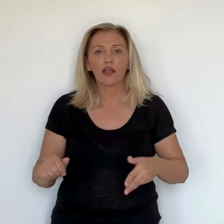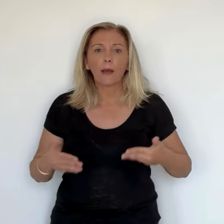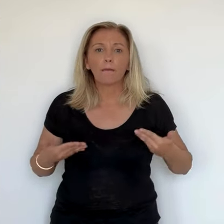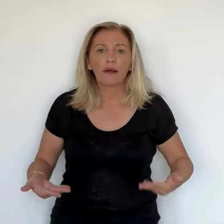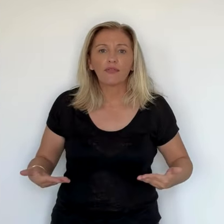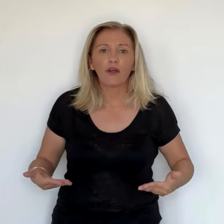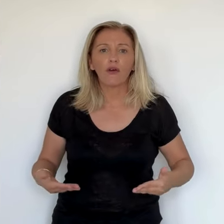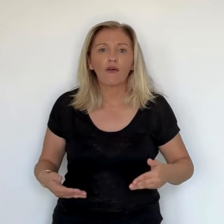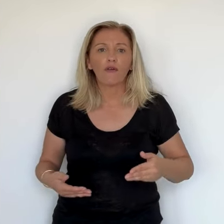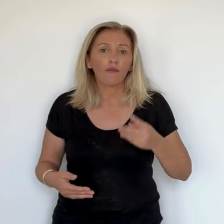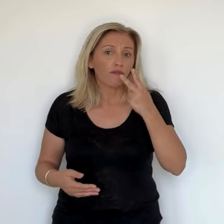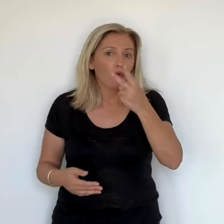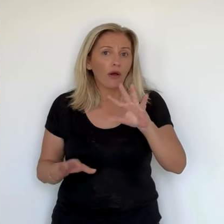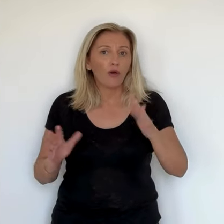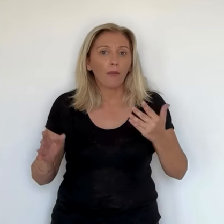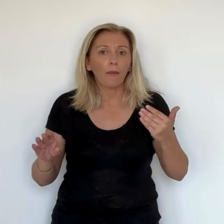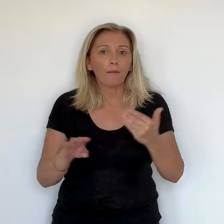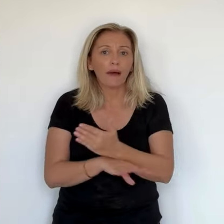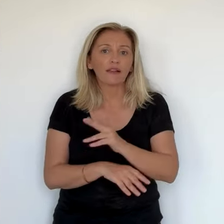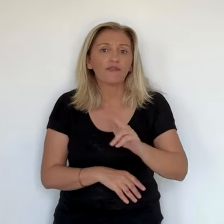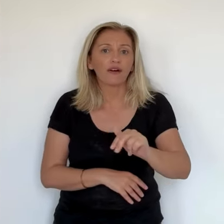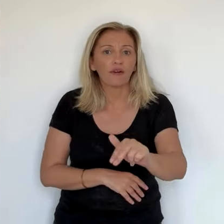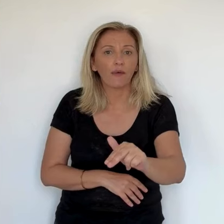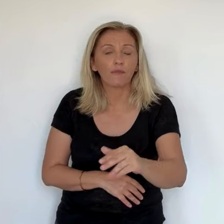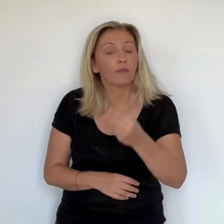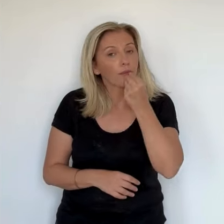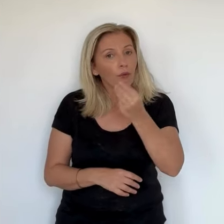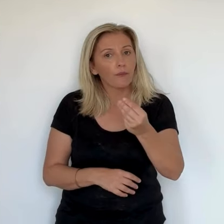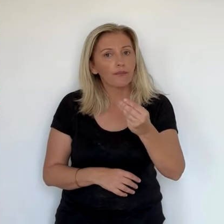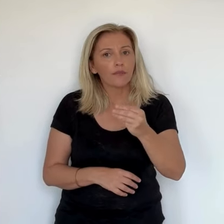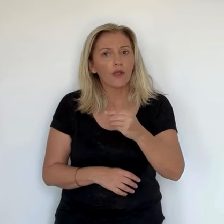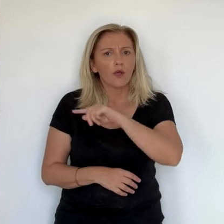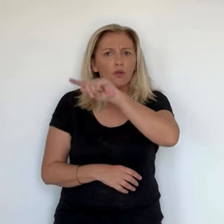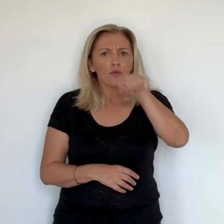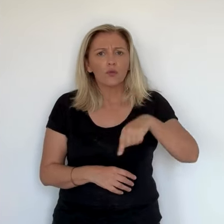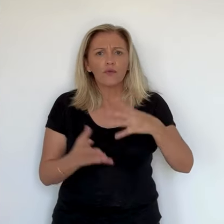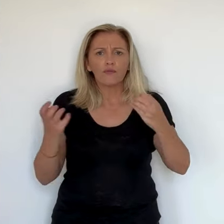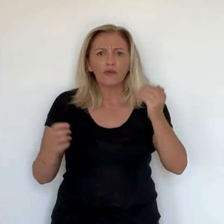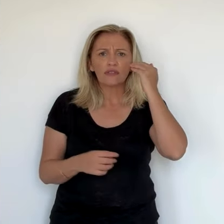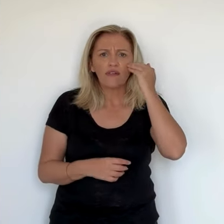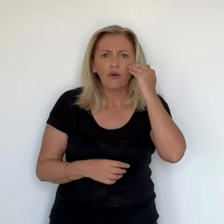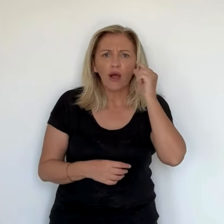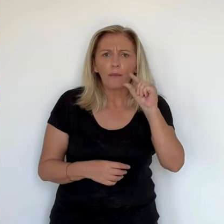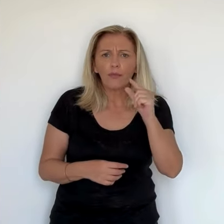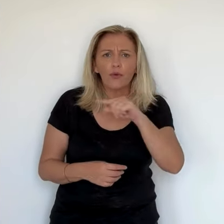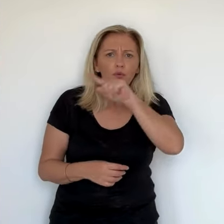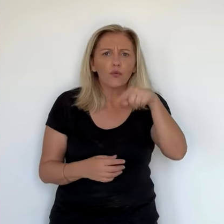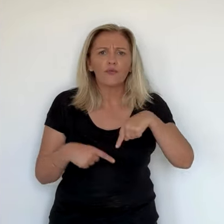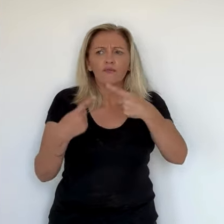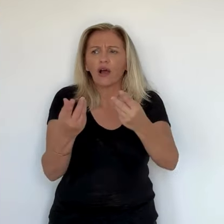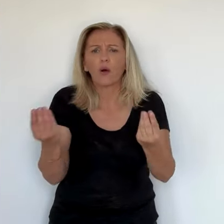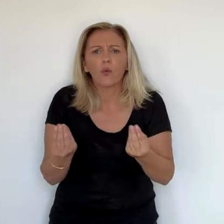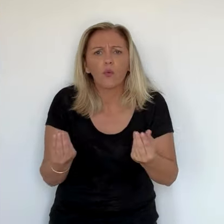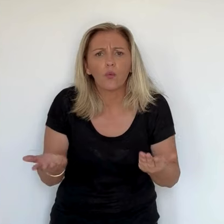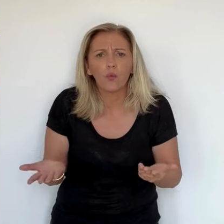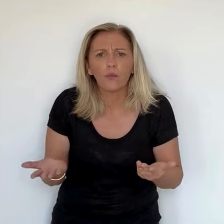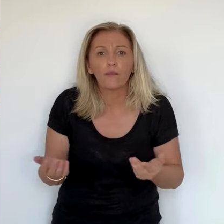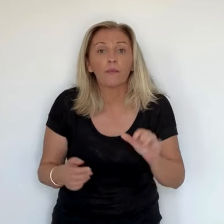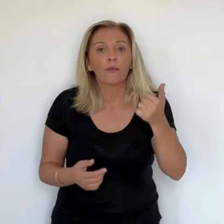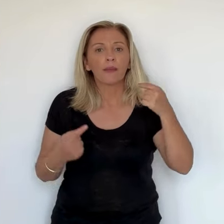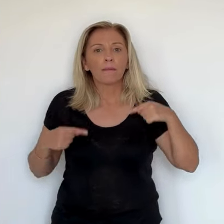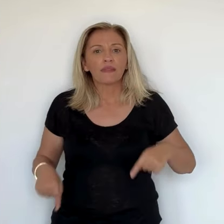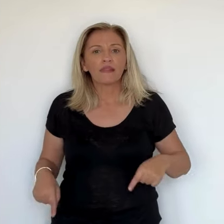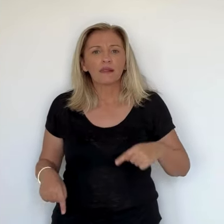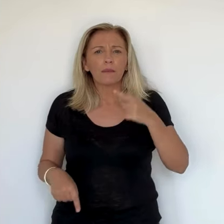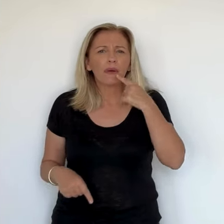L'autre aussi,'était le fait que ce soit Madame Vautrin qui prenne les choses en main. Ça, c'est fait. Maintenant, il reste